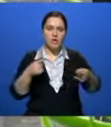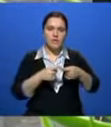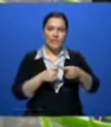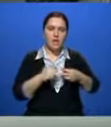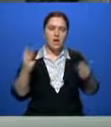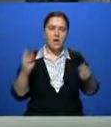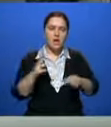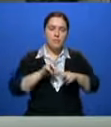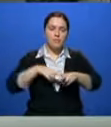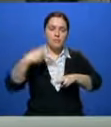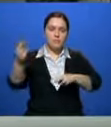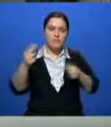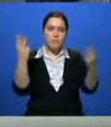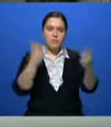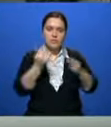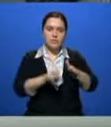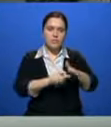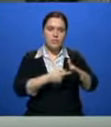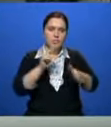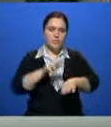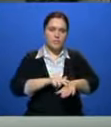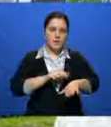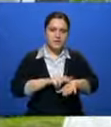Поджог из мести. Теперь расследует полиция.